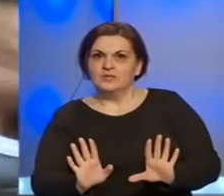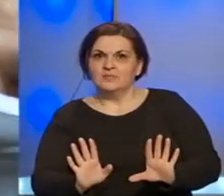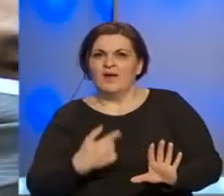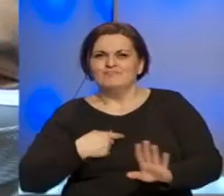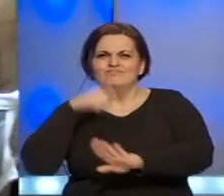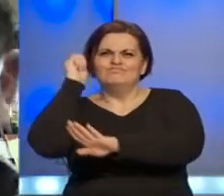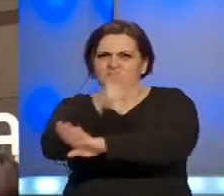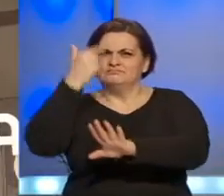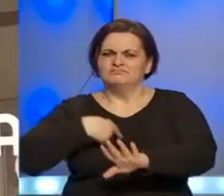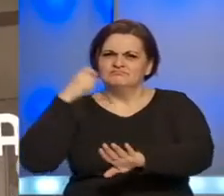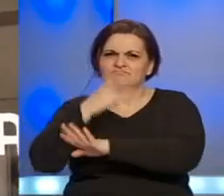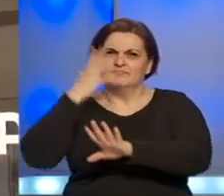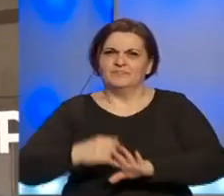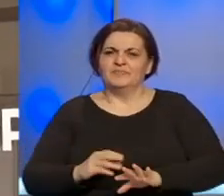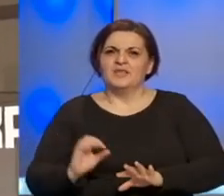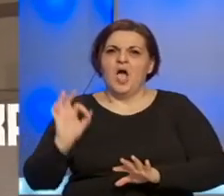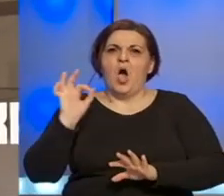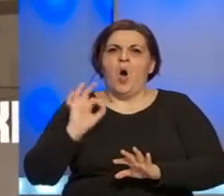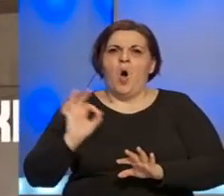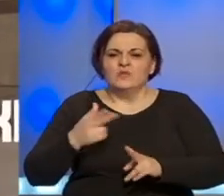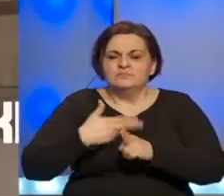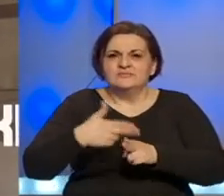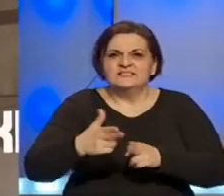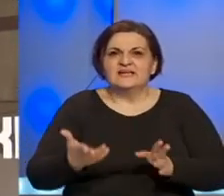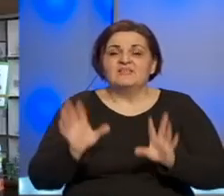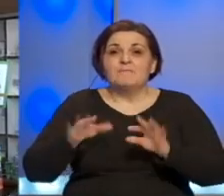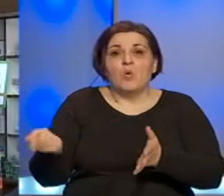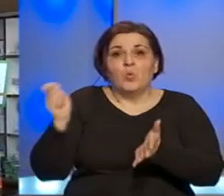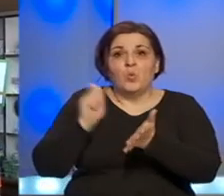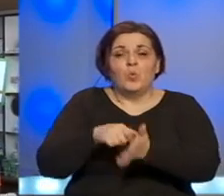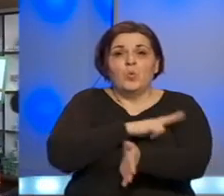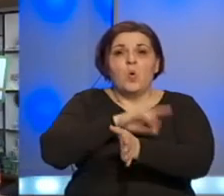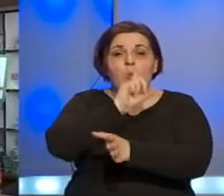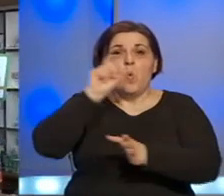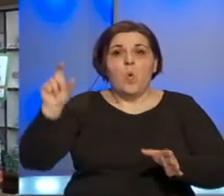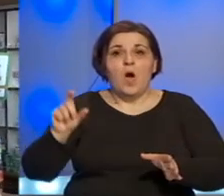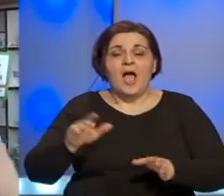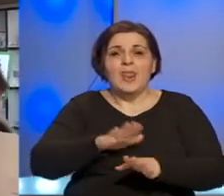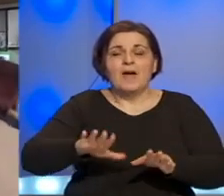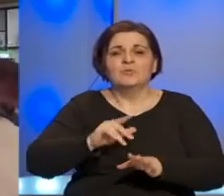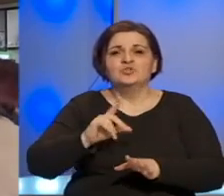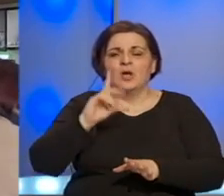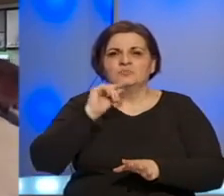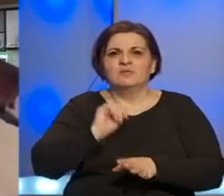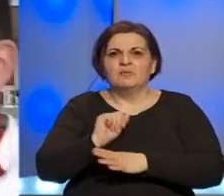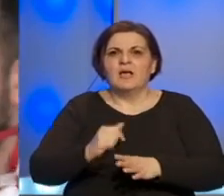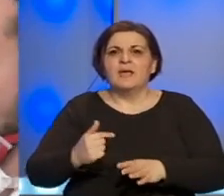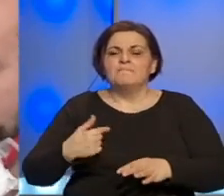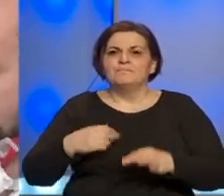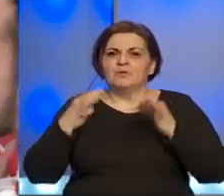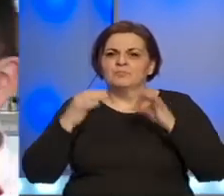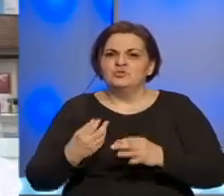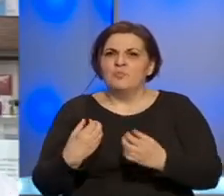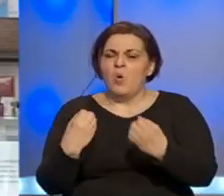Pobjedeće mu, pobjedeće mu. Osnovna dezinfekcijna sredstva mogu se nabaviti u opotekama na području opštine. Mi se predržavamo u